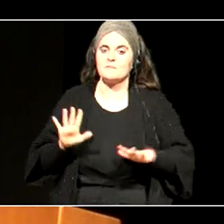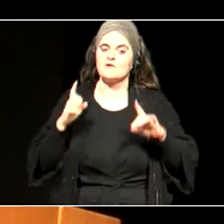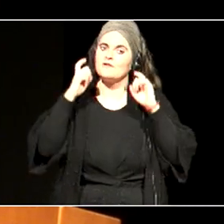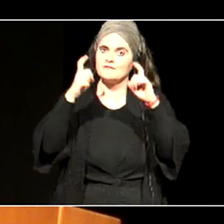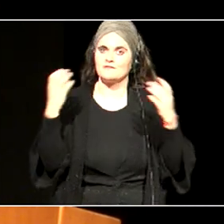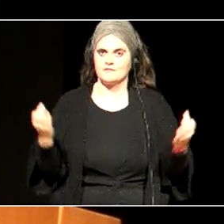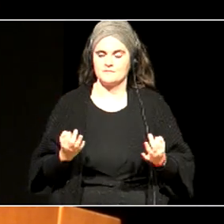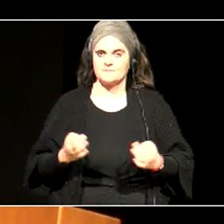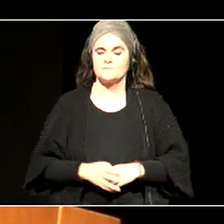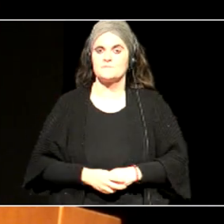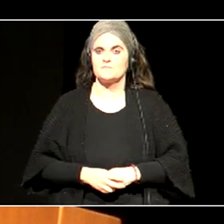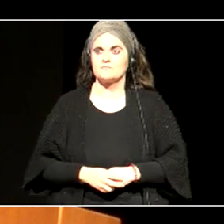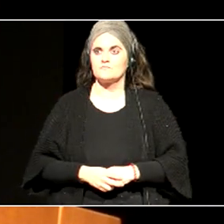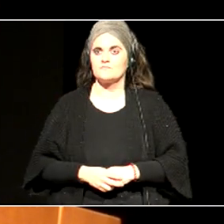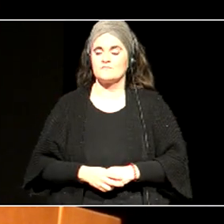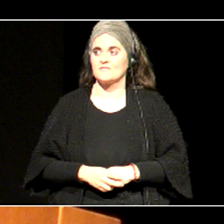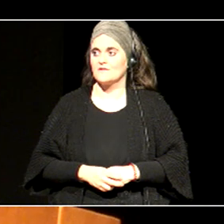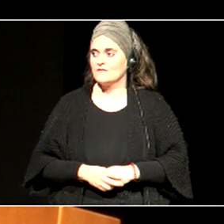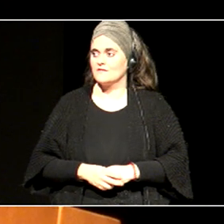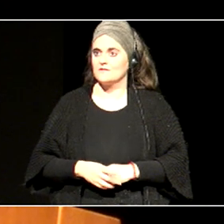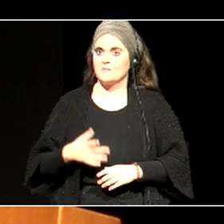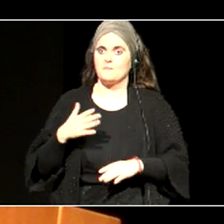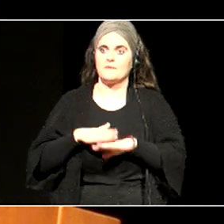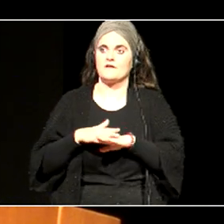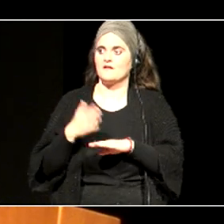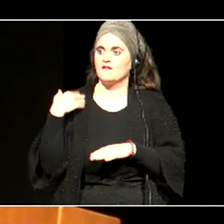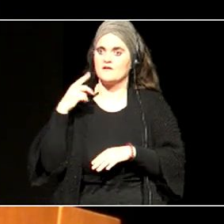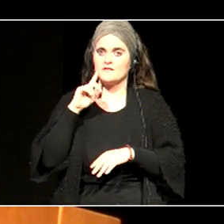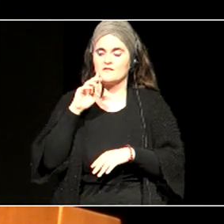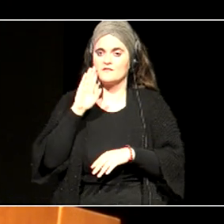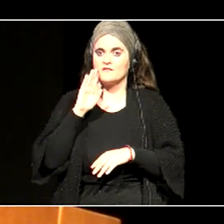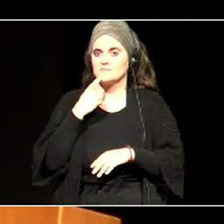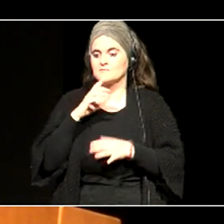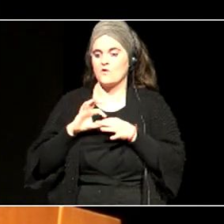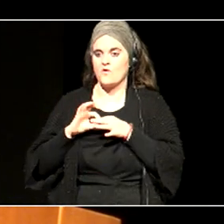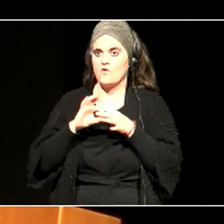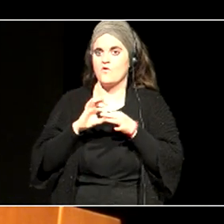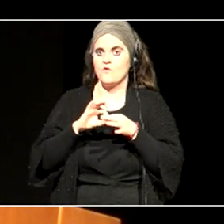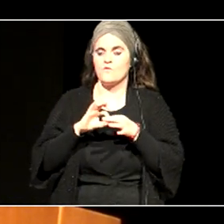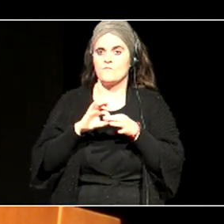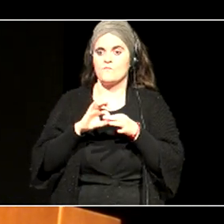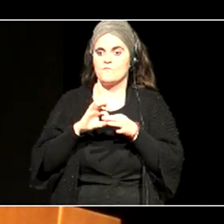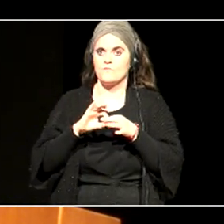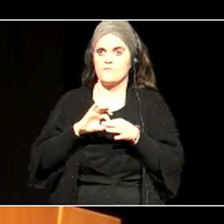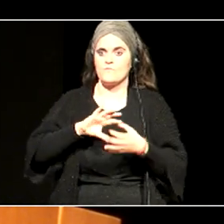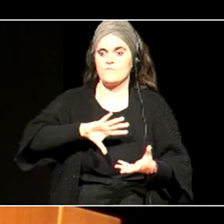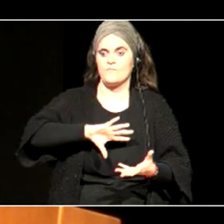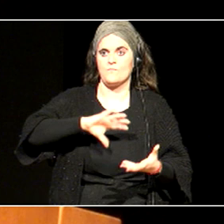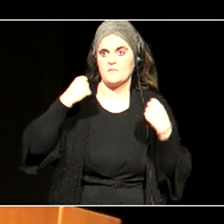behar gara. aipatzen dugun koerentzea hori, ez, praktikara, eramaten.